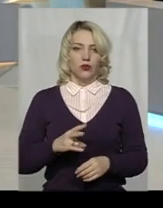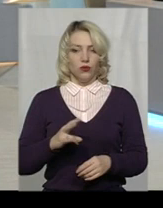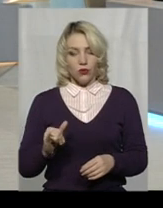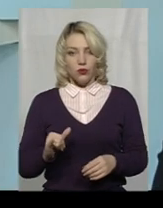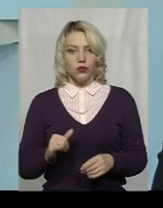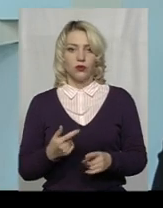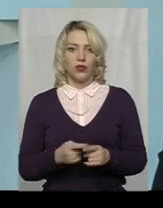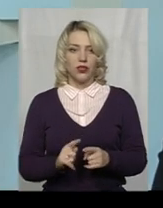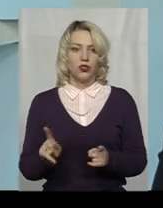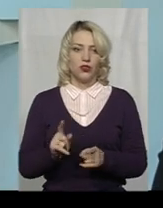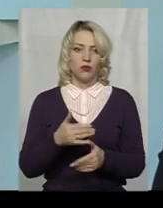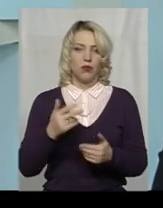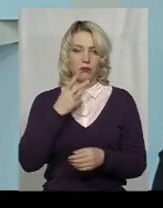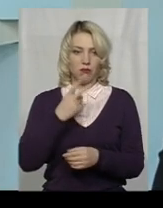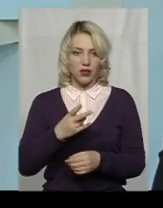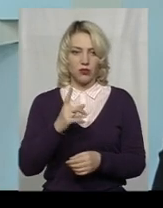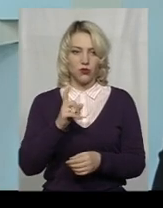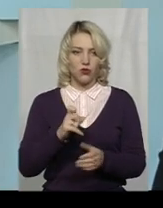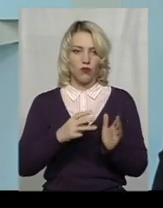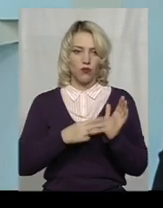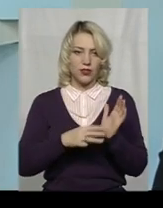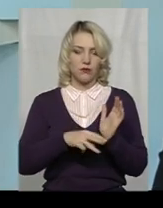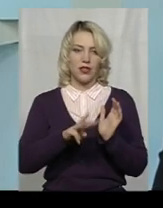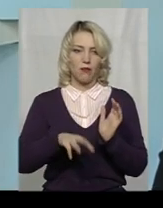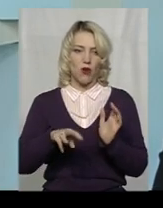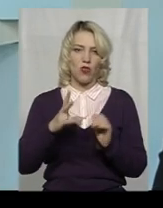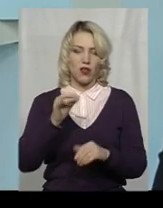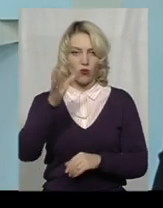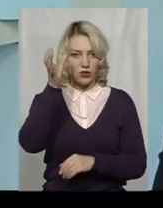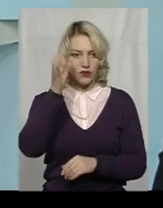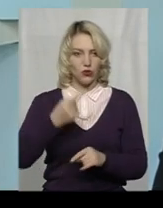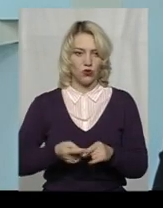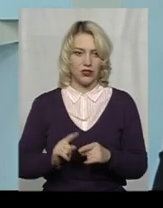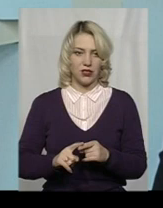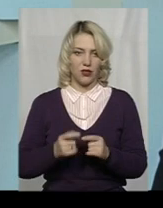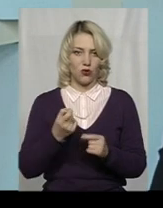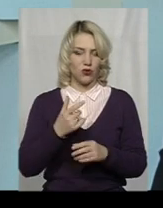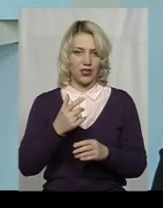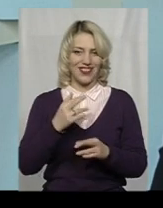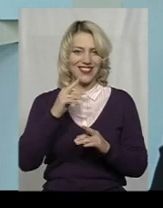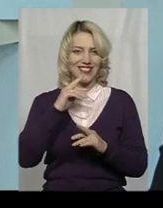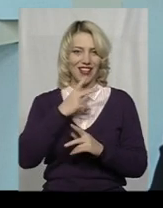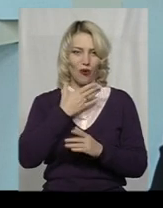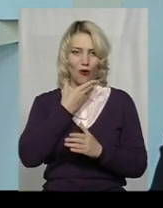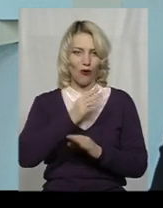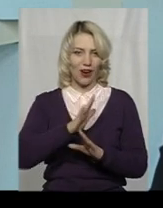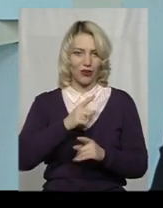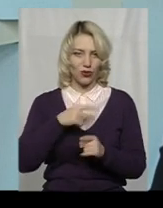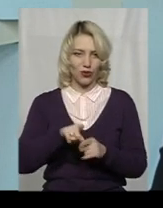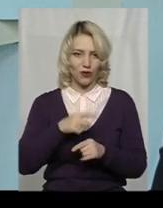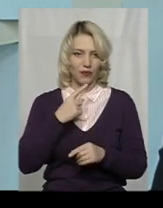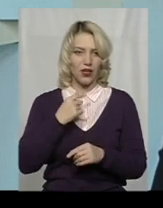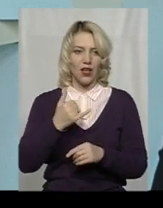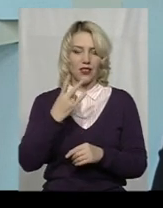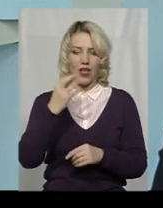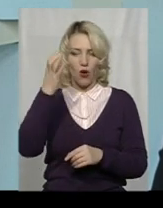те, що ми бачили 180 мільйонів на освіту, це трішки некоректно, тому що нам на освіту